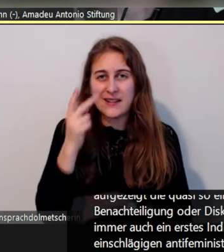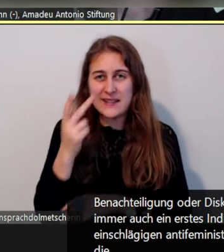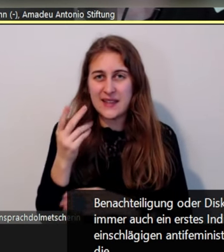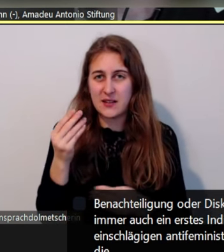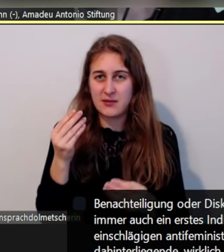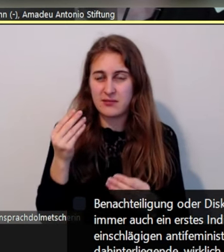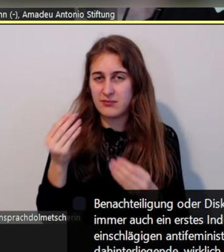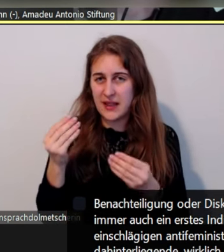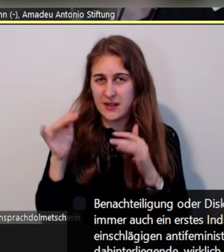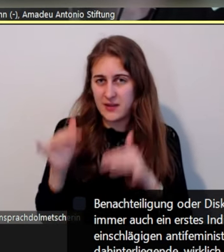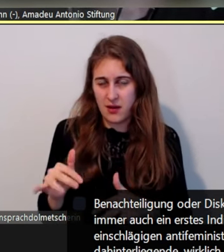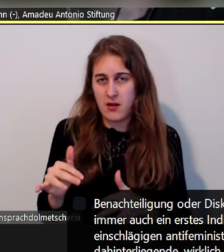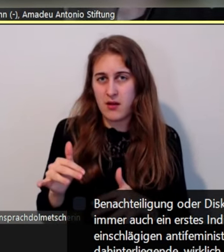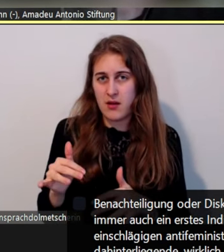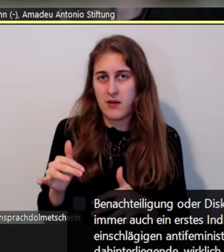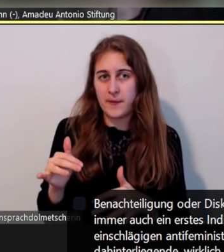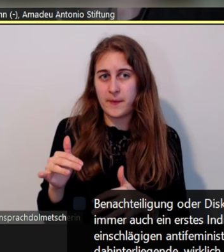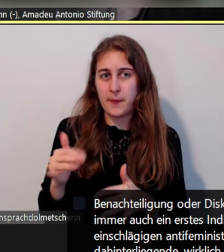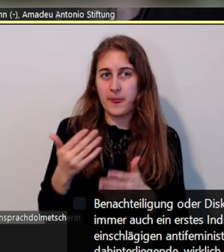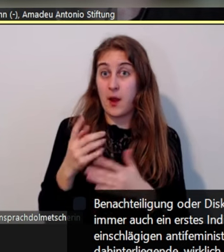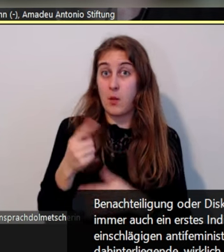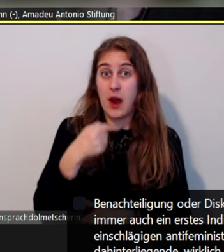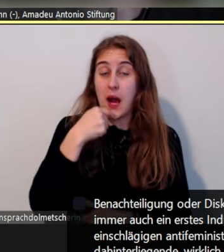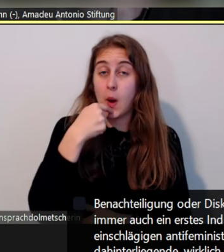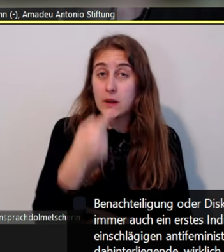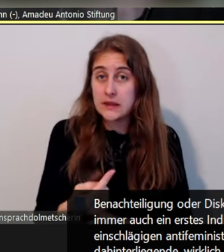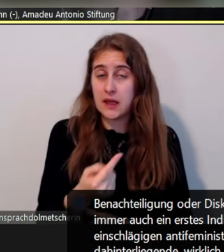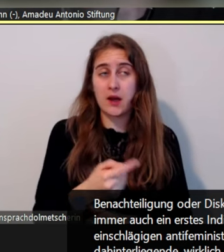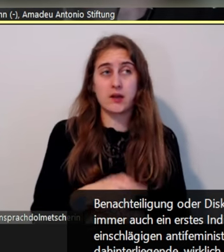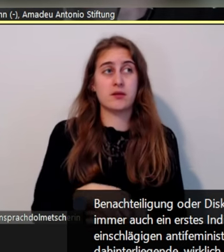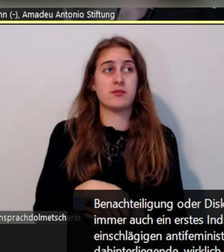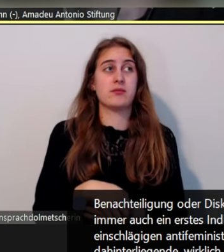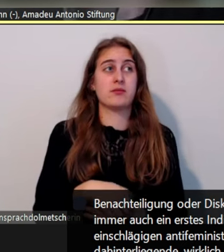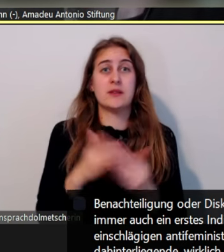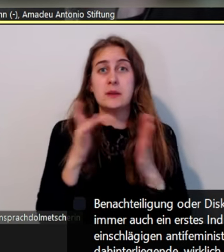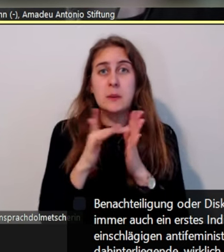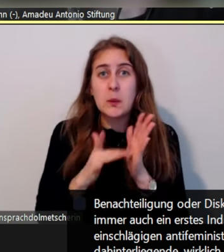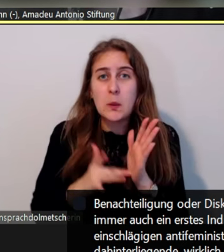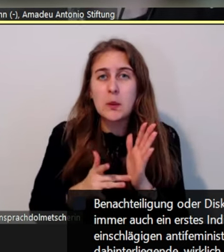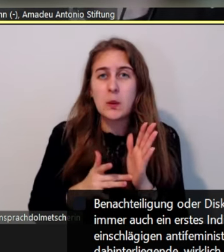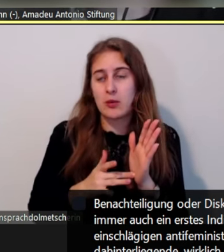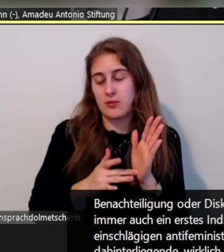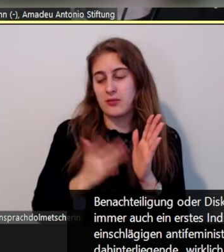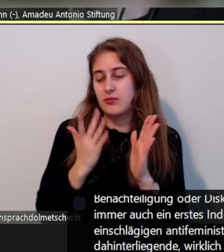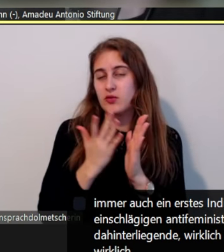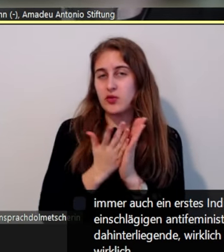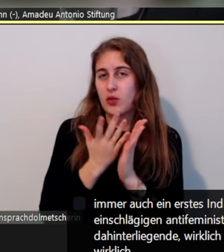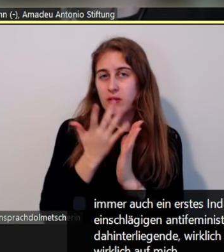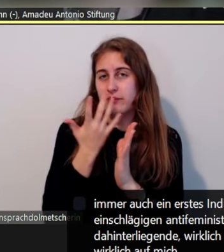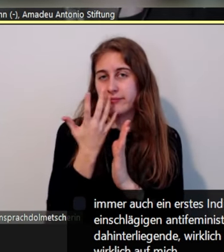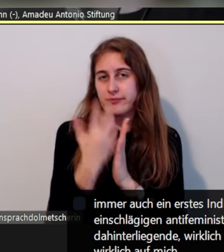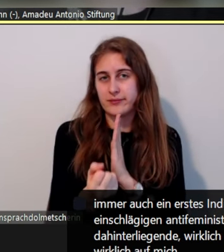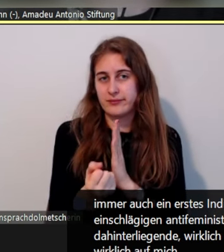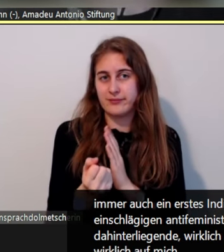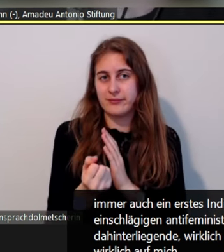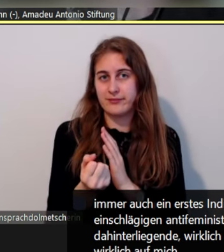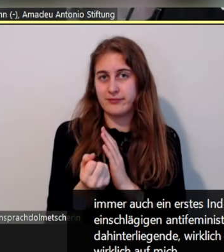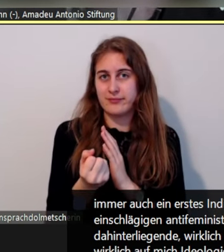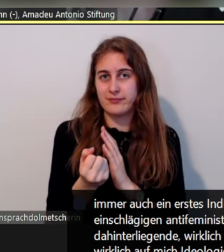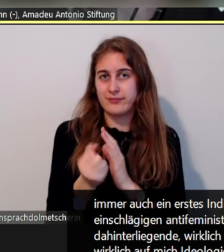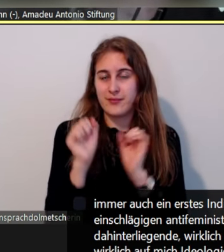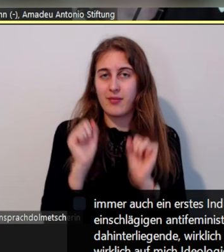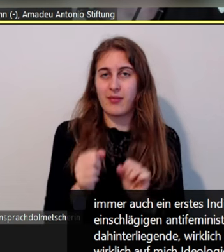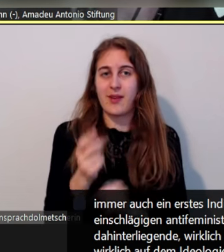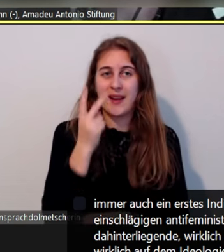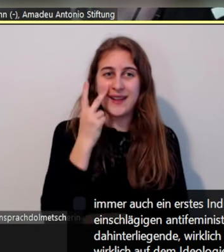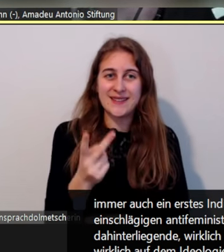Aussagen oder Begründungen, die auch wirklich auf mich, Ideologiekunstrukt